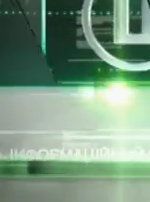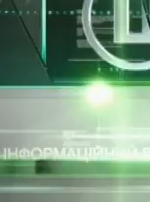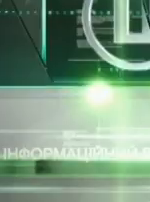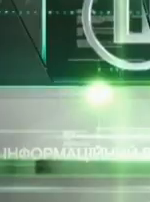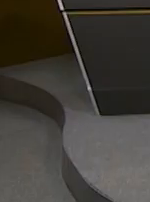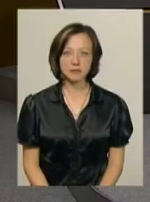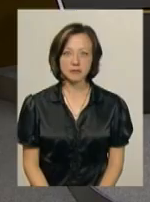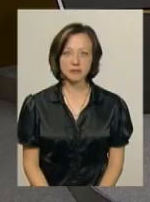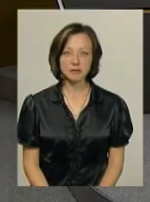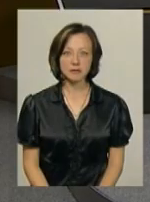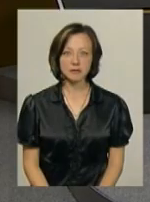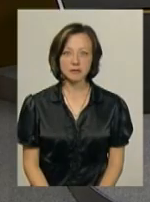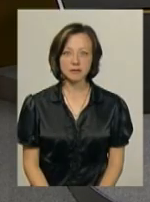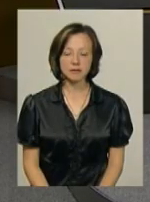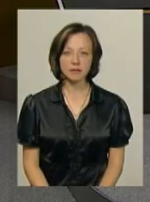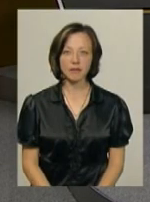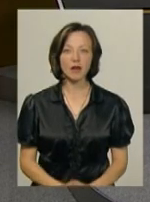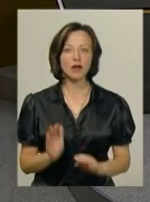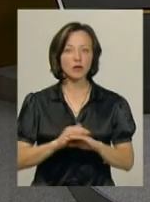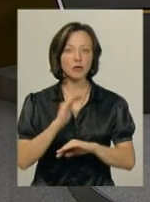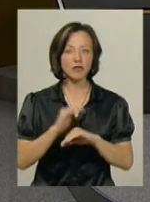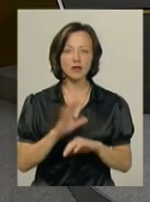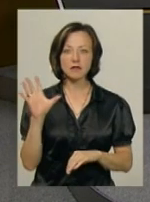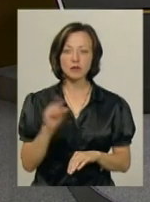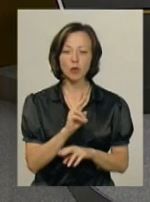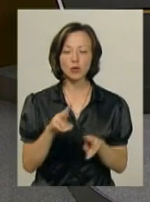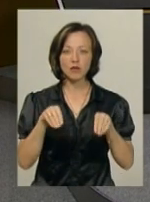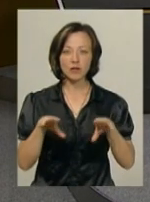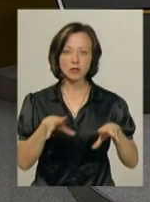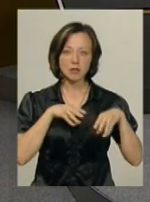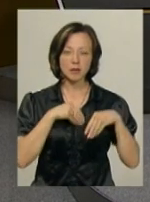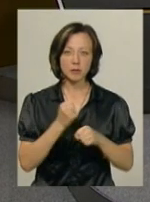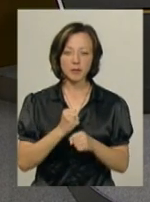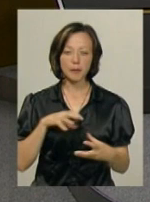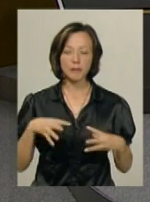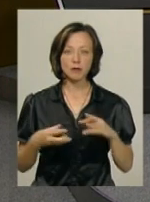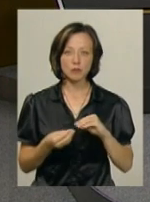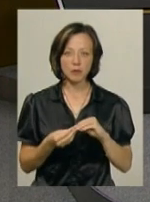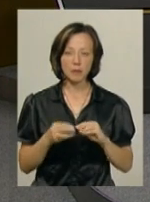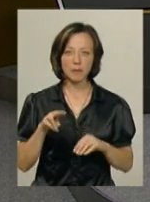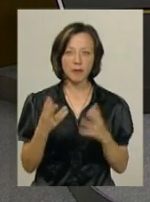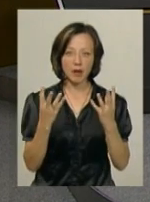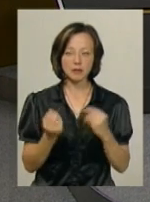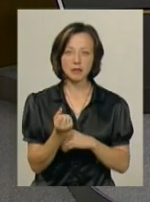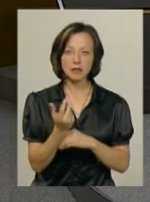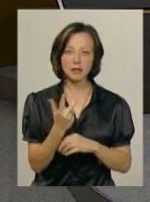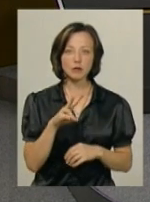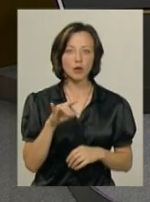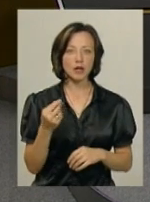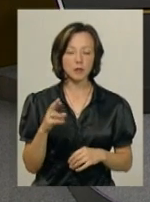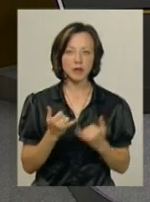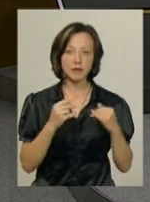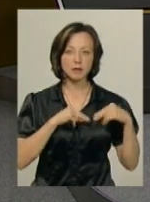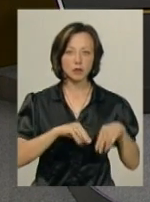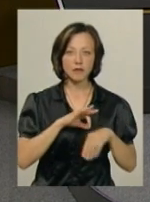Музика Доброго вечора всім, хто вирішив разом із нами підбити інформаційний підсумок п'ятниці 13 липня. В